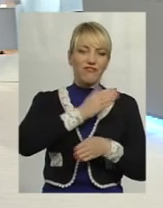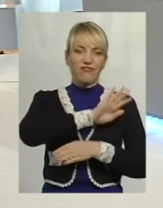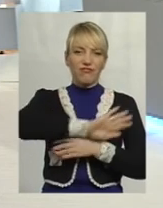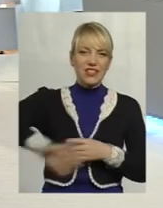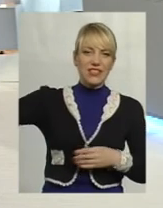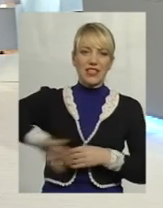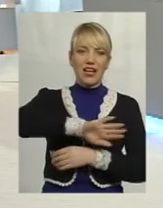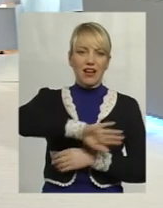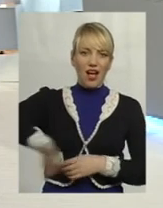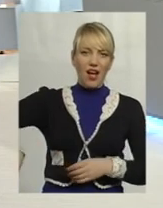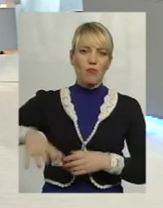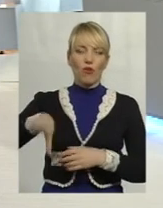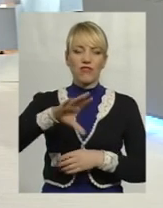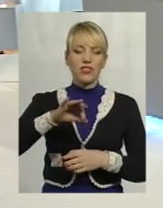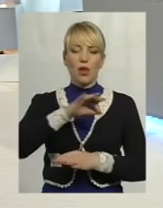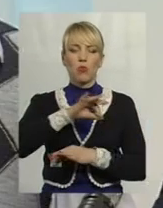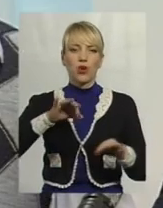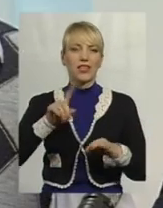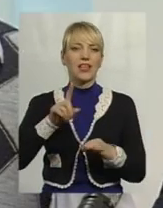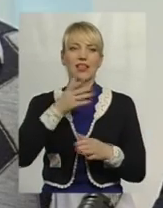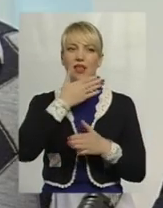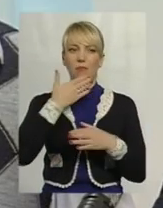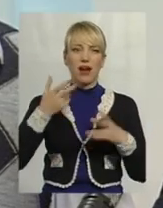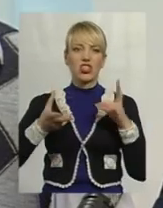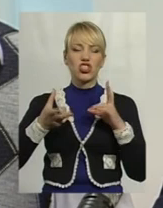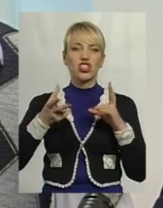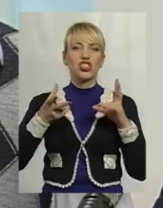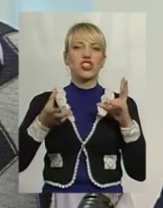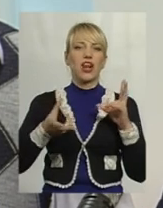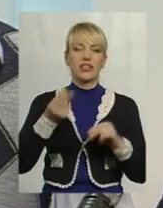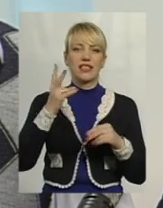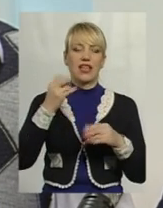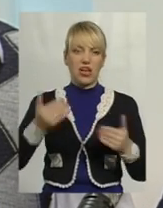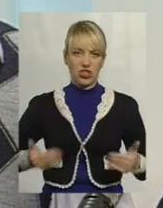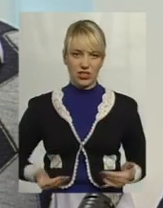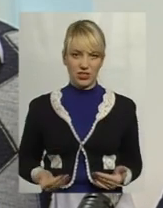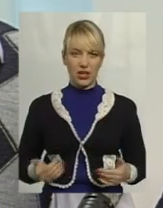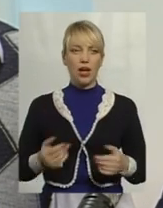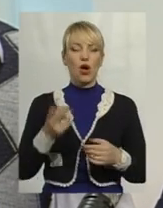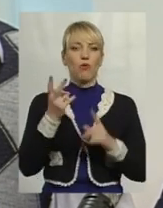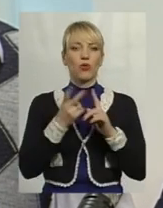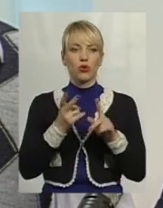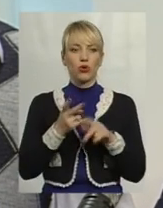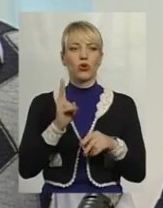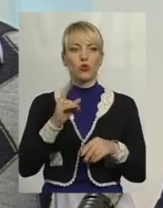які не мають шансу на життя. По-друге, безпосередньо власники бізнесу, чи ті, хто хочуть отримати фінансування,